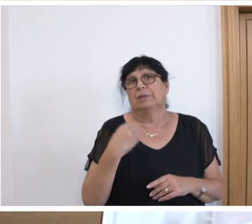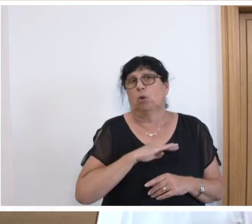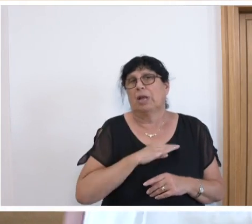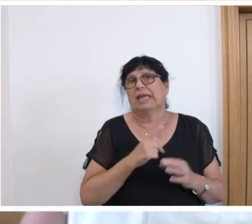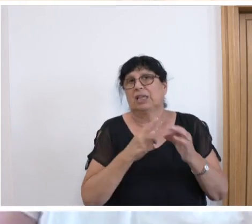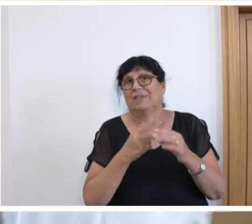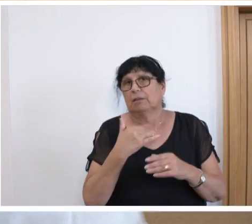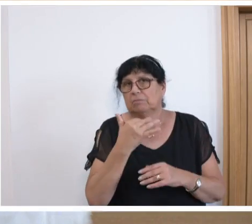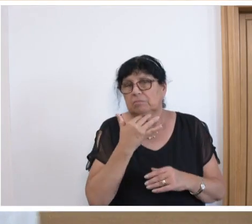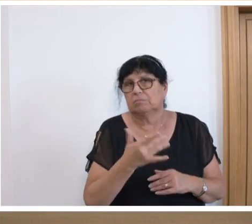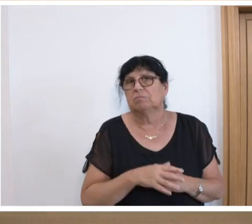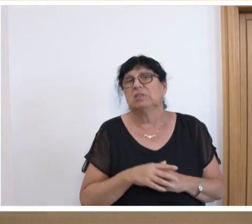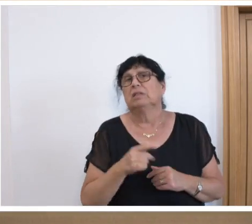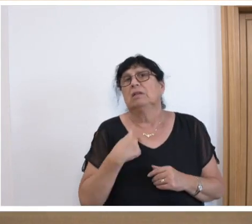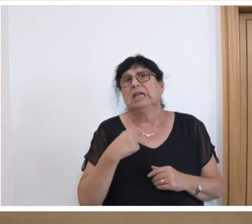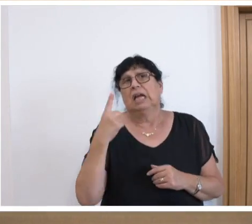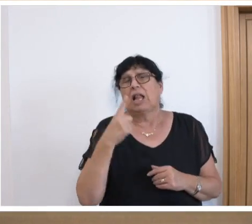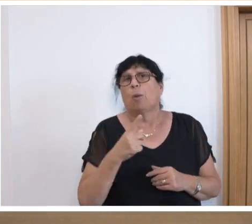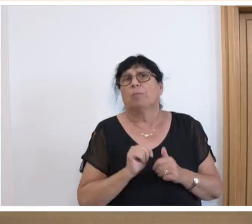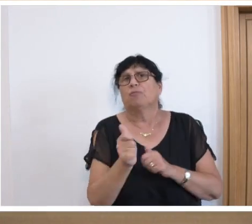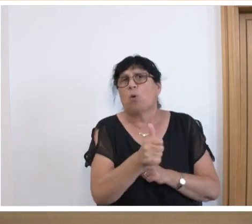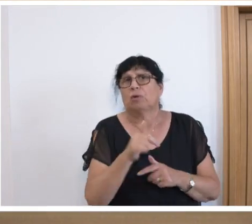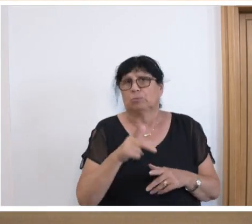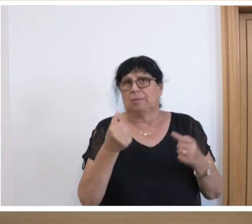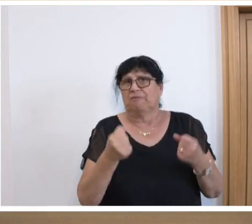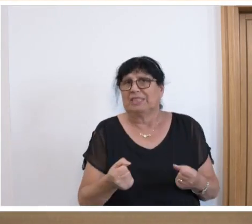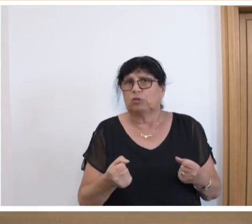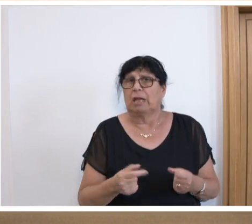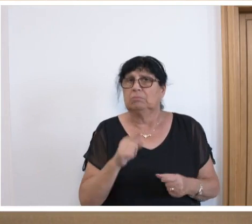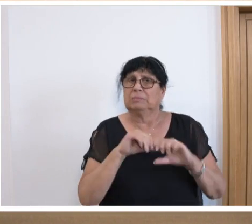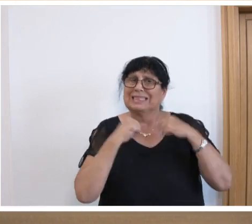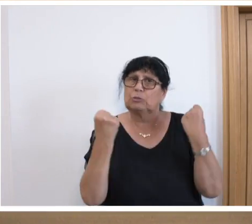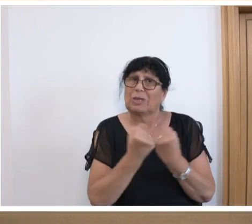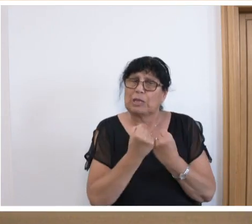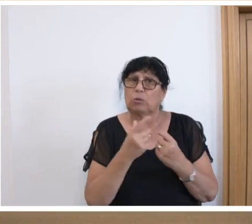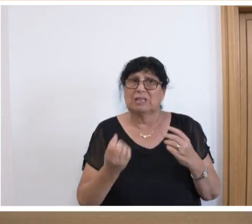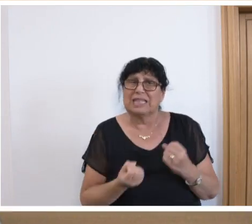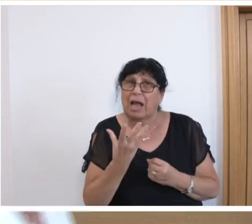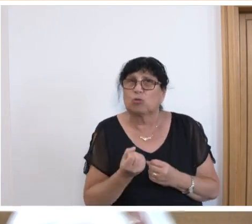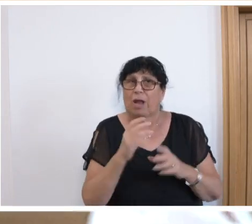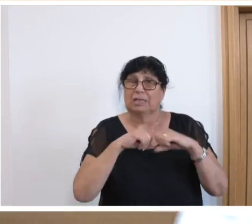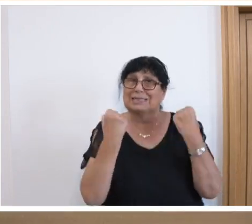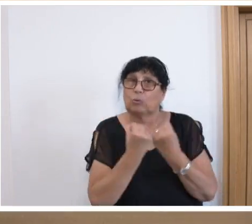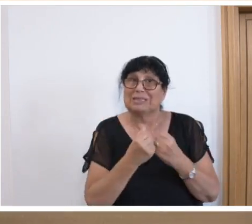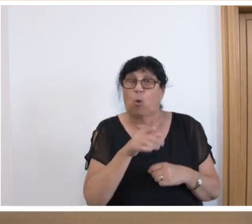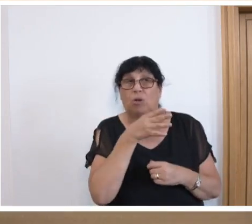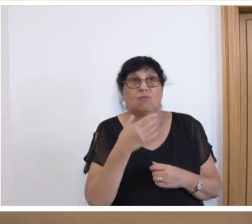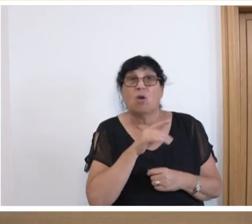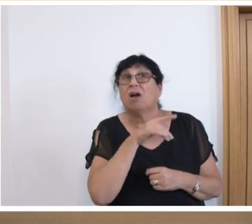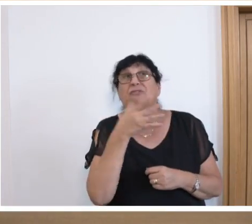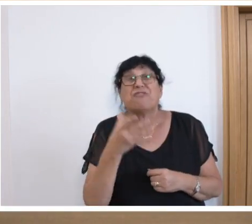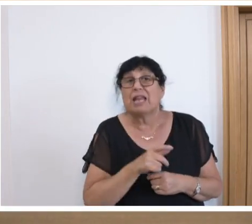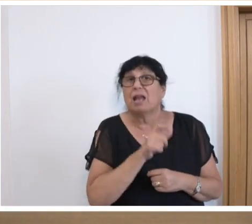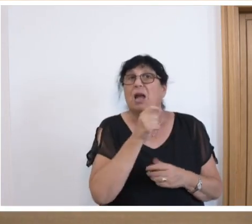ausgeführt hat. Ich glaube, vorab muss man aber erst einmal feststellen, dass die Situation, die aktuelle Situation, für viele Beamtinnen und Beamten